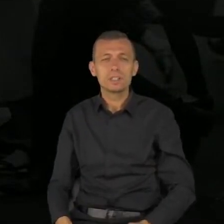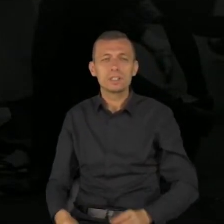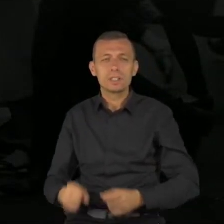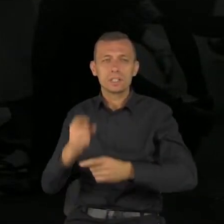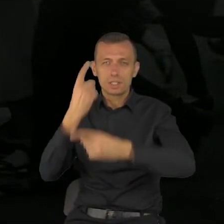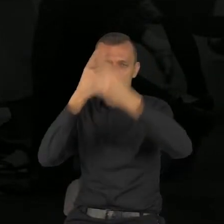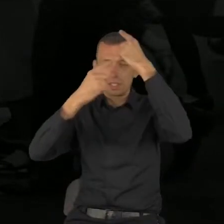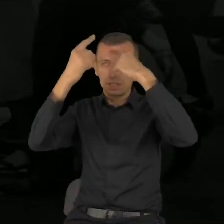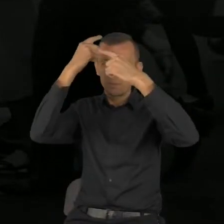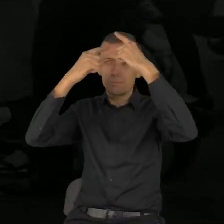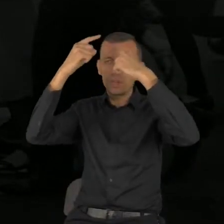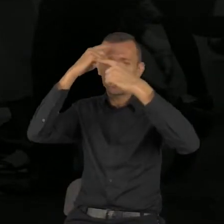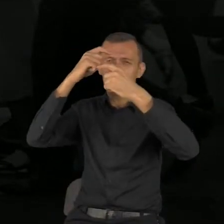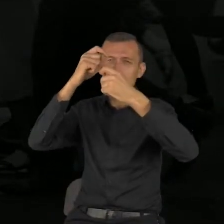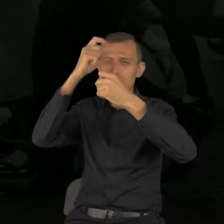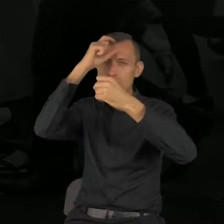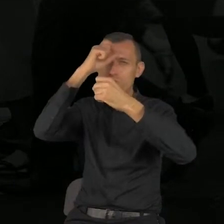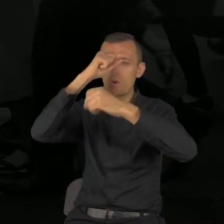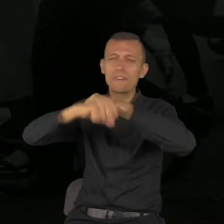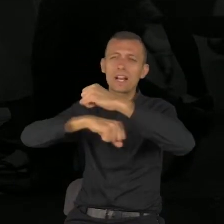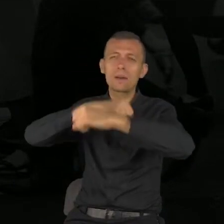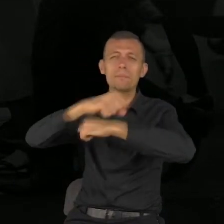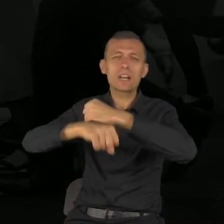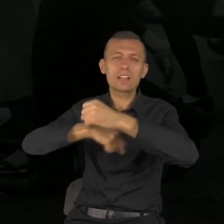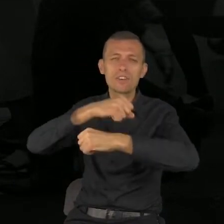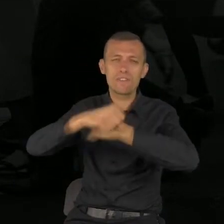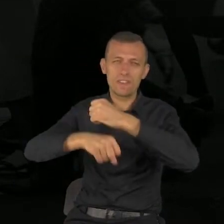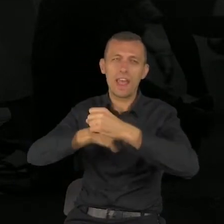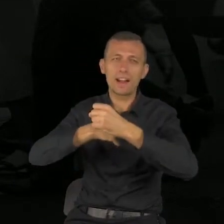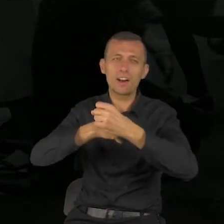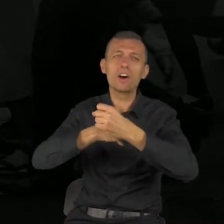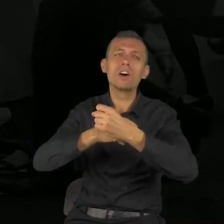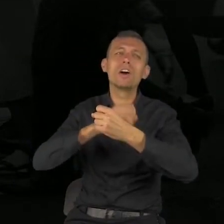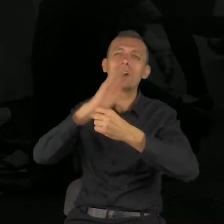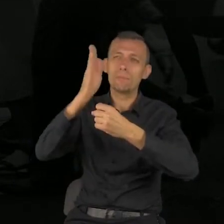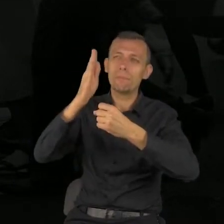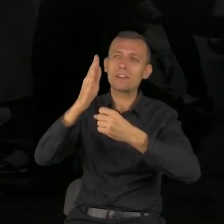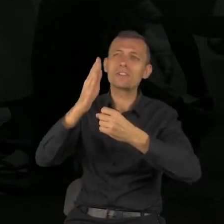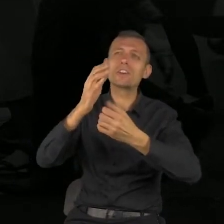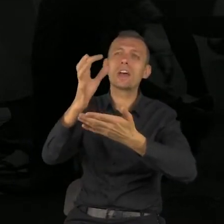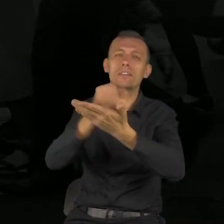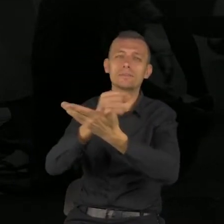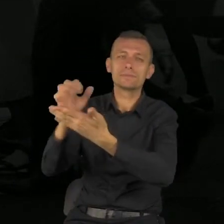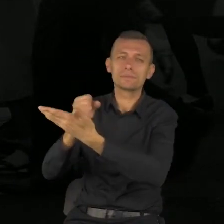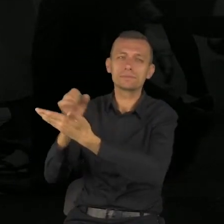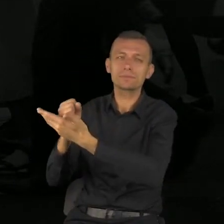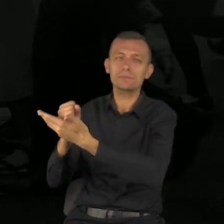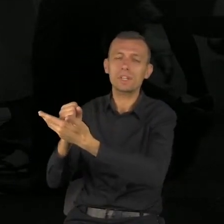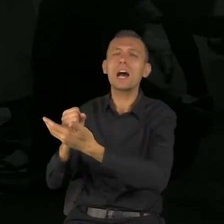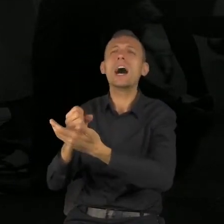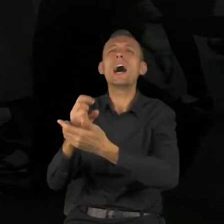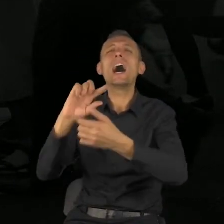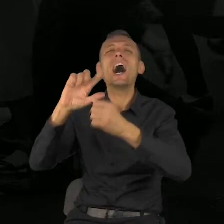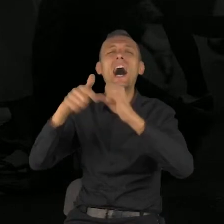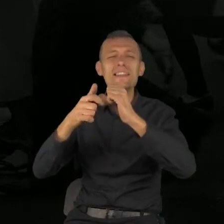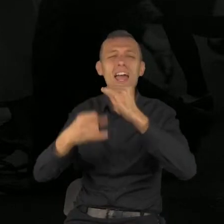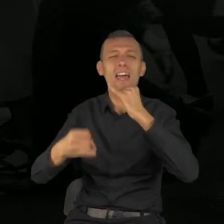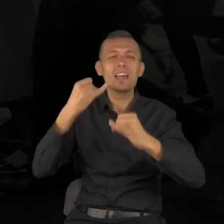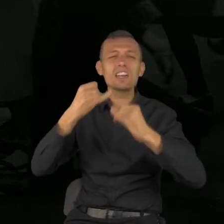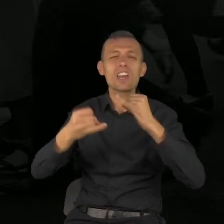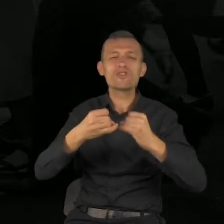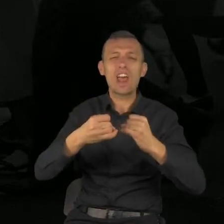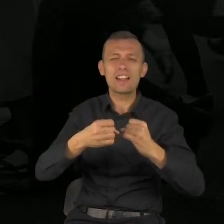dostatek, a myśli każdego spieszącego się niedostatek. Myśli każdego